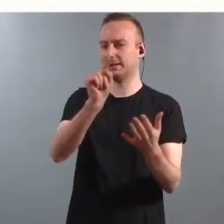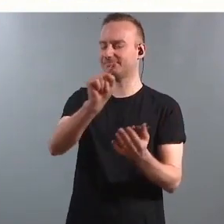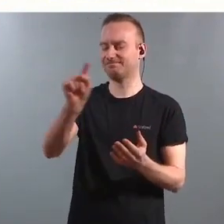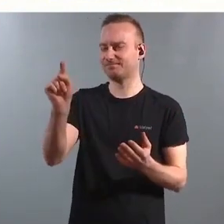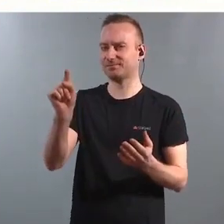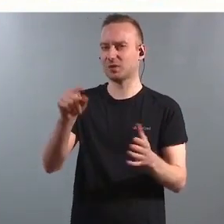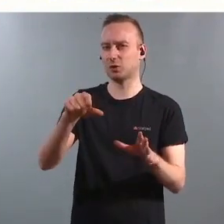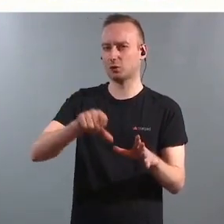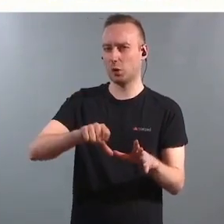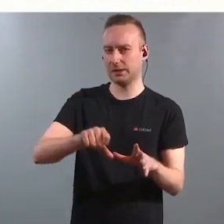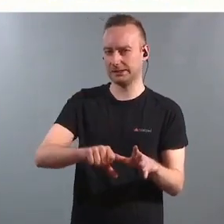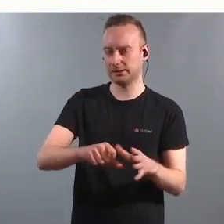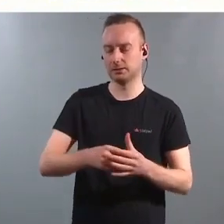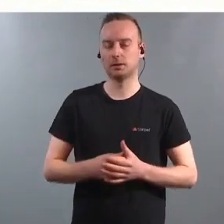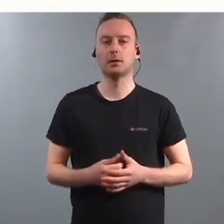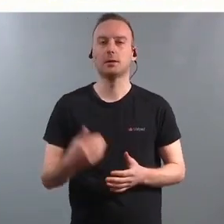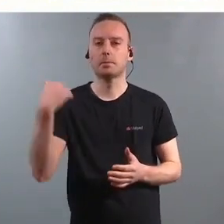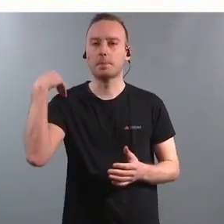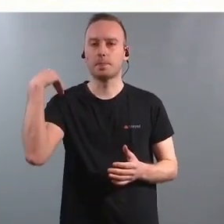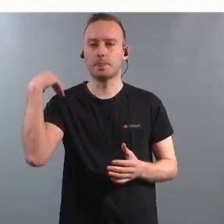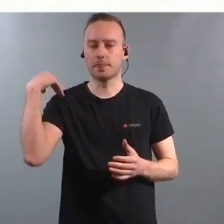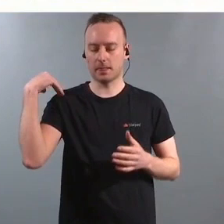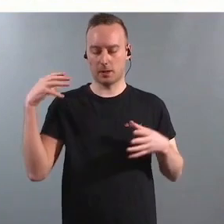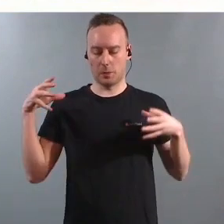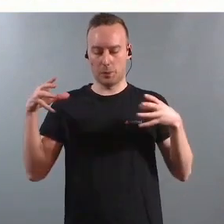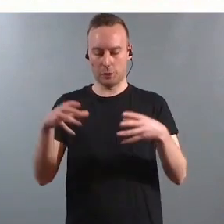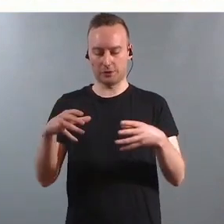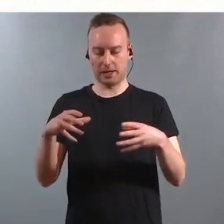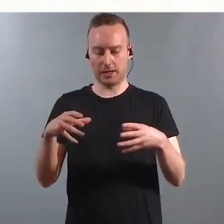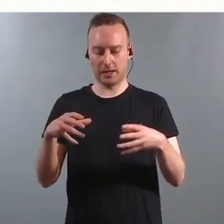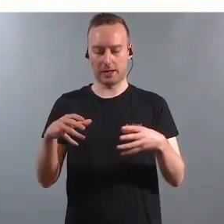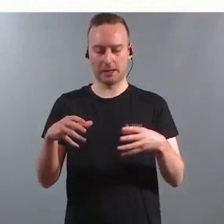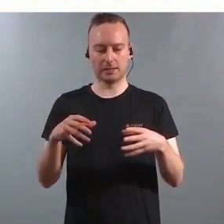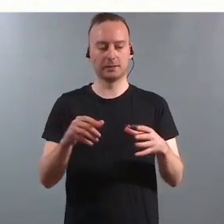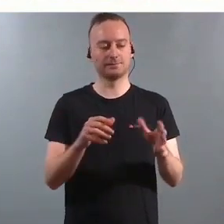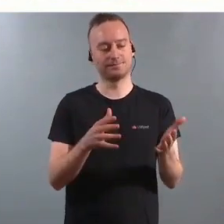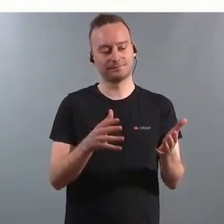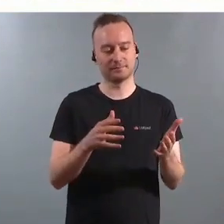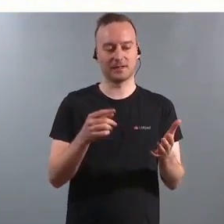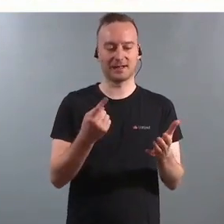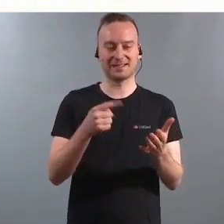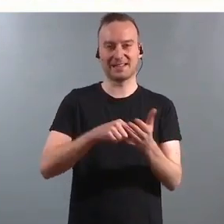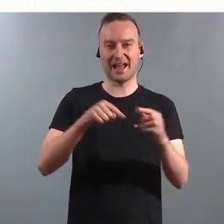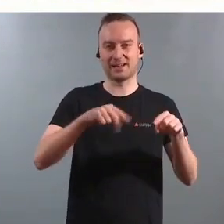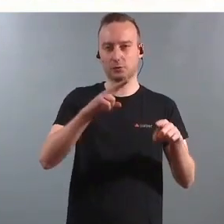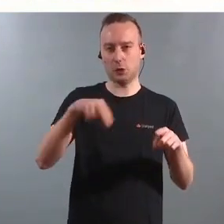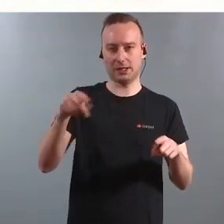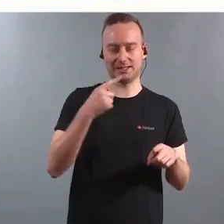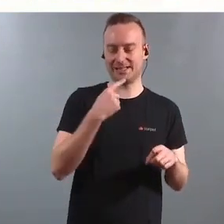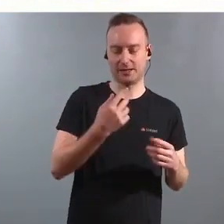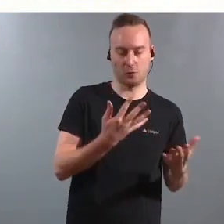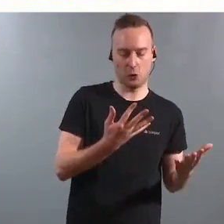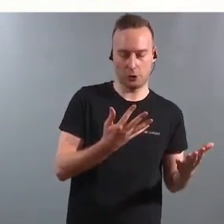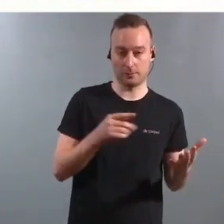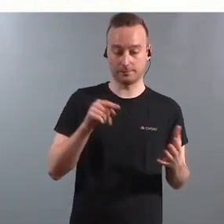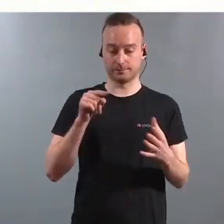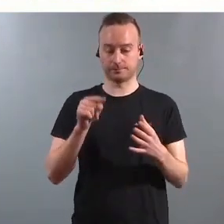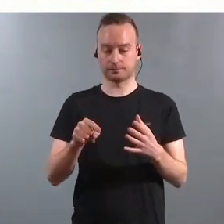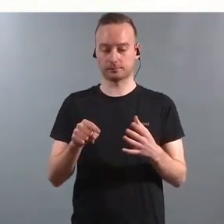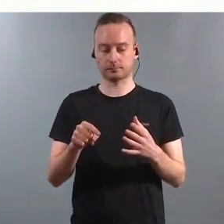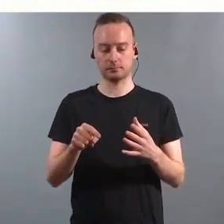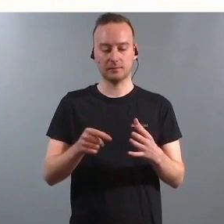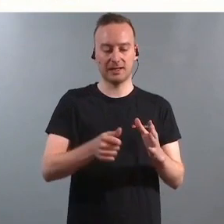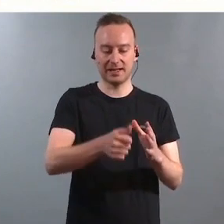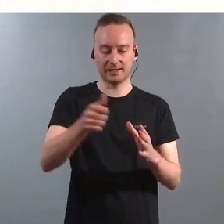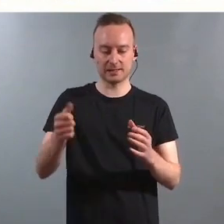et møte her i en stor landsdel, jeg vil ikke nevne akkurat hvor jeg var, men hvor det var masse kommuneledelser i